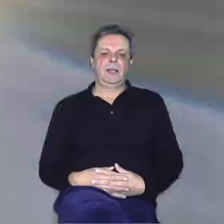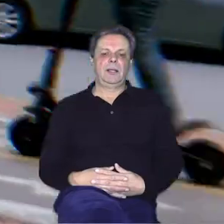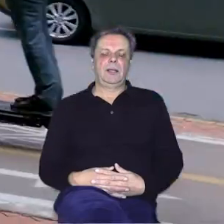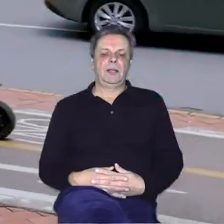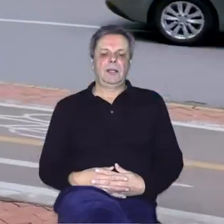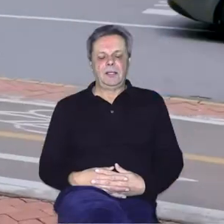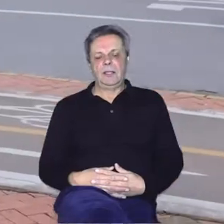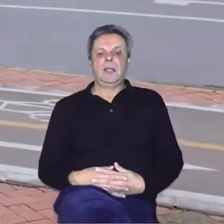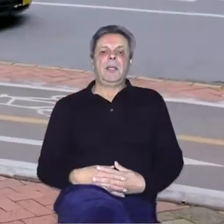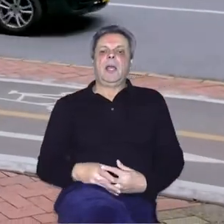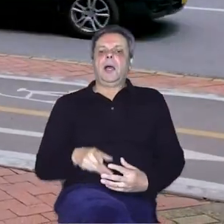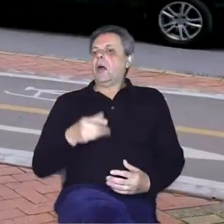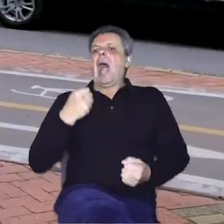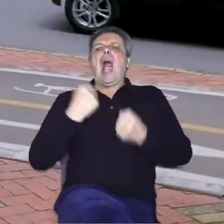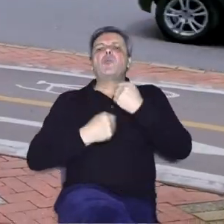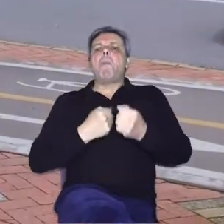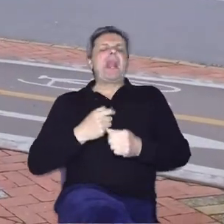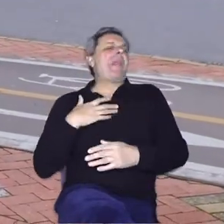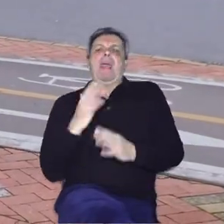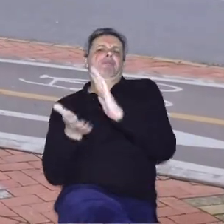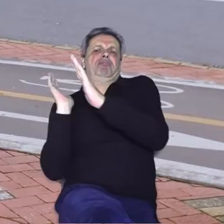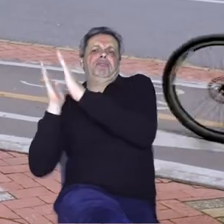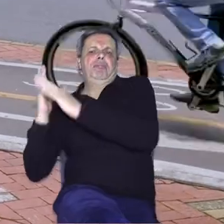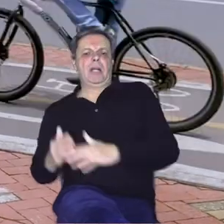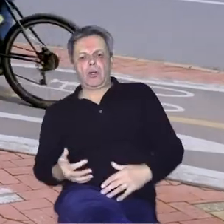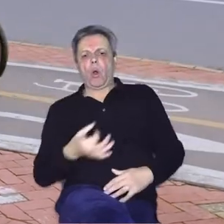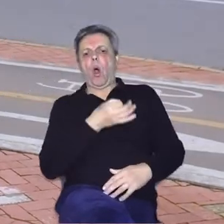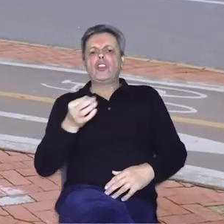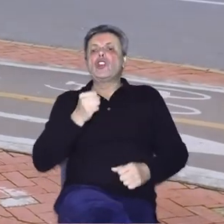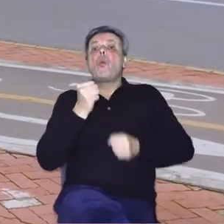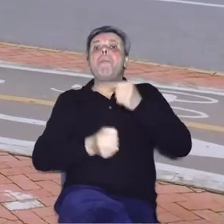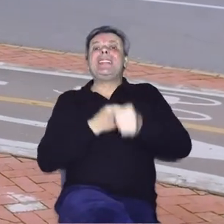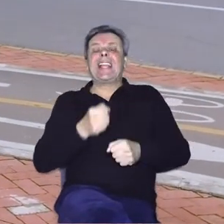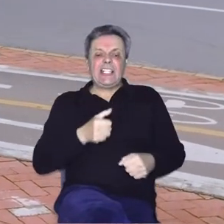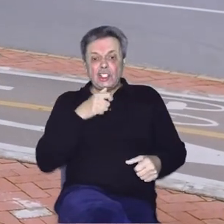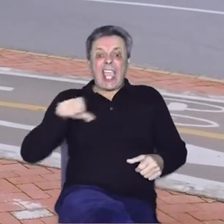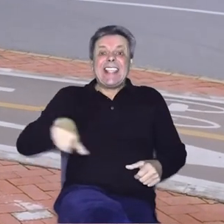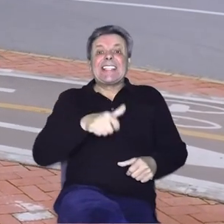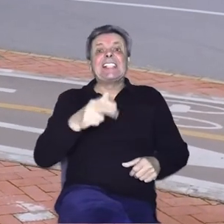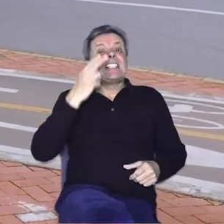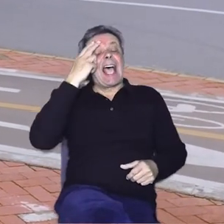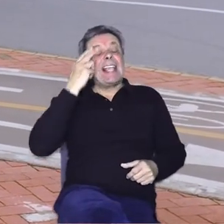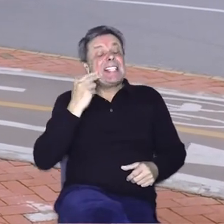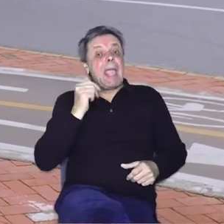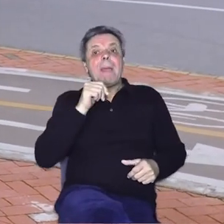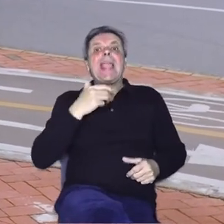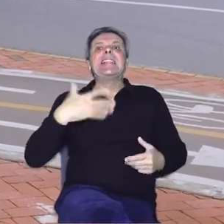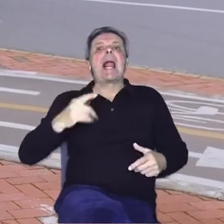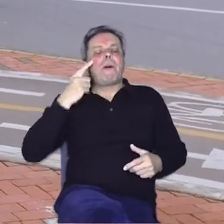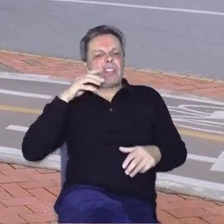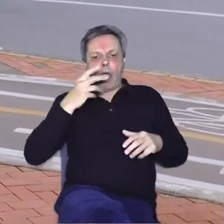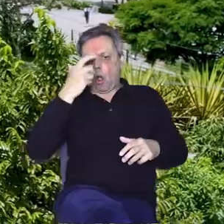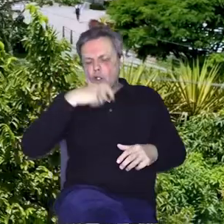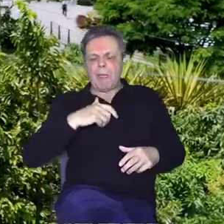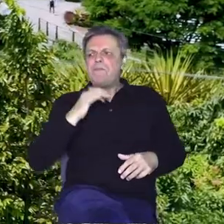U medeljinu ne jure automobilima po ulicama. Odlične su biciklističke i staze za slijepe i slabovidne osobe.